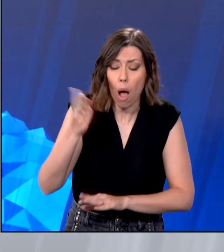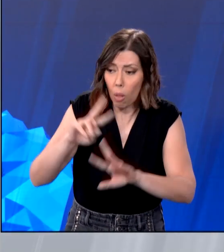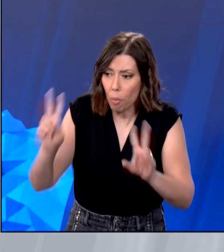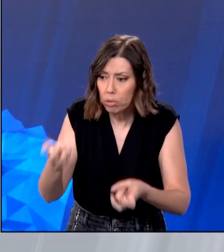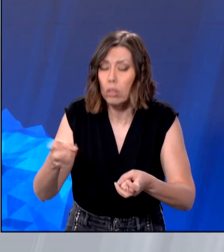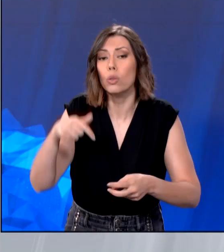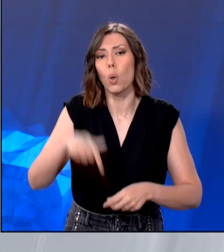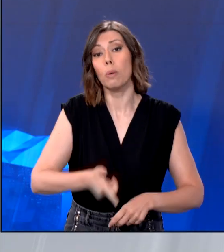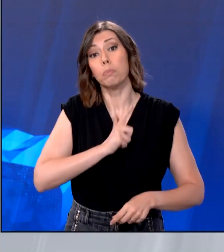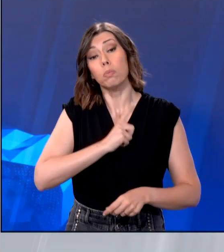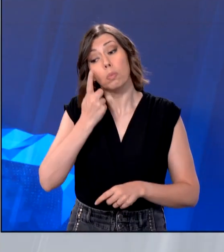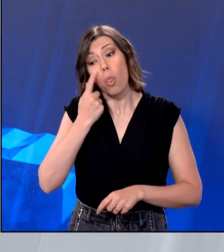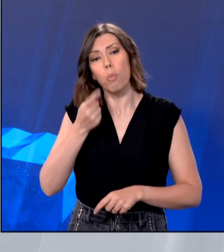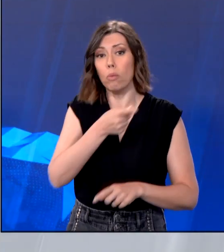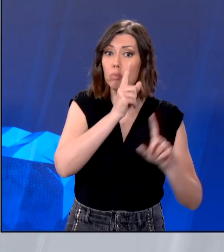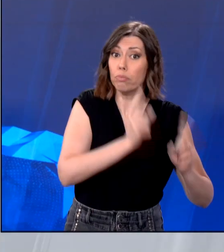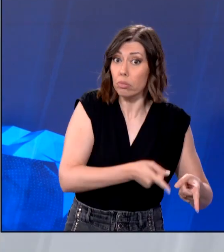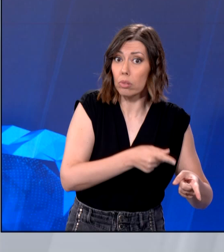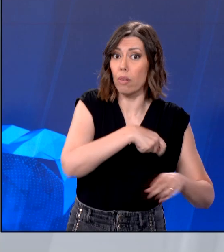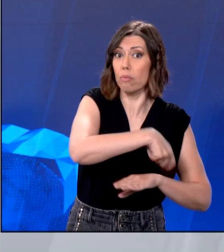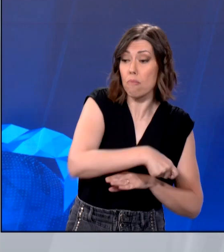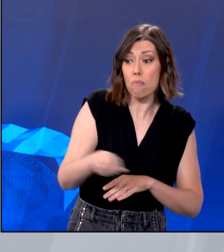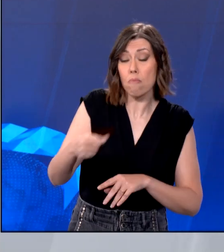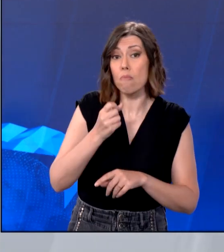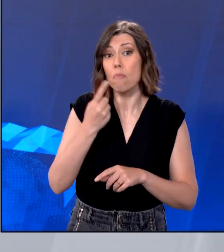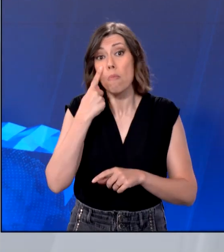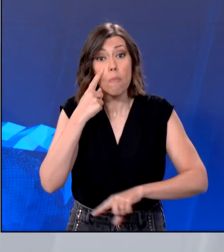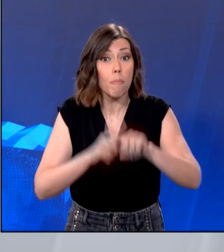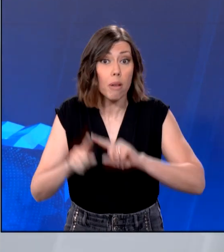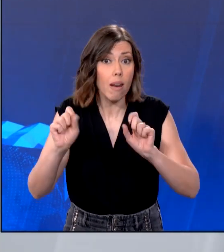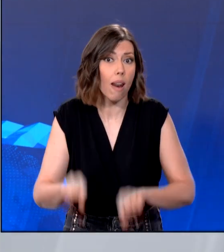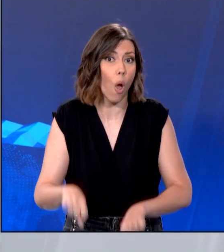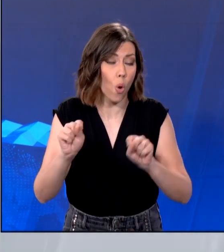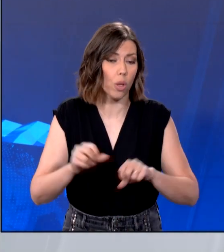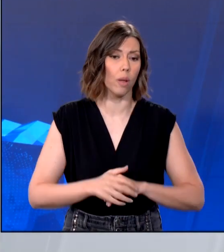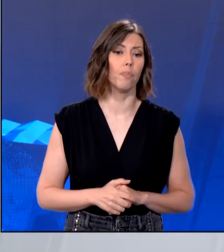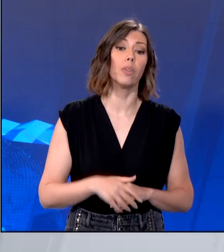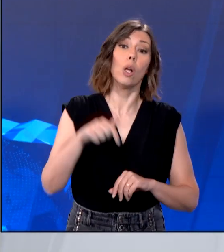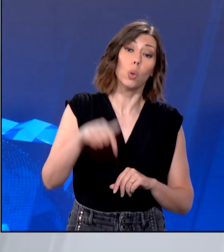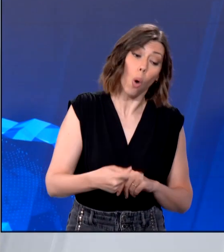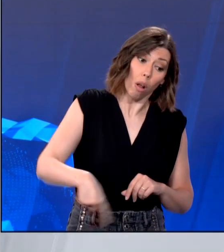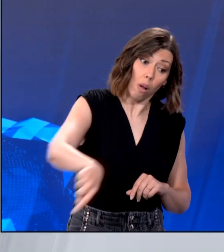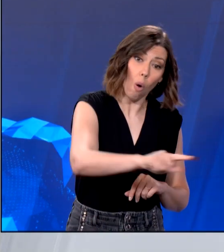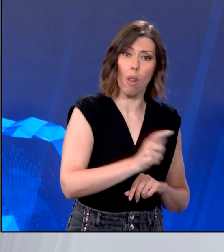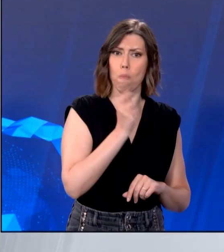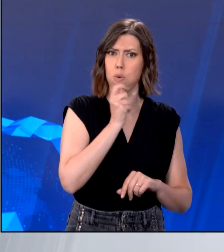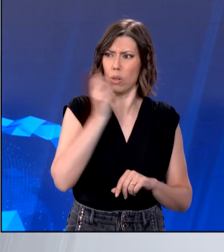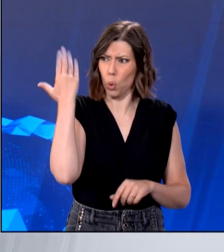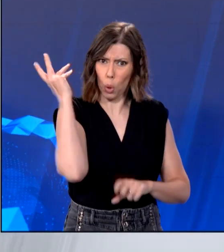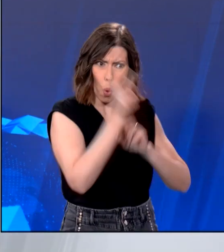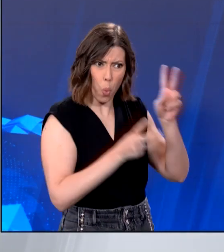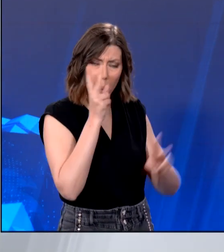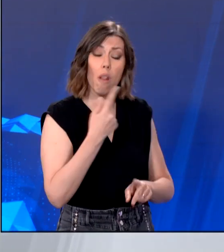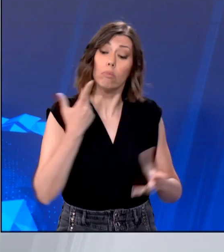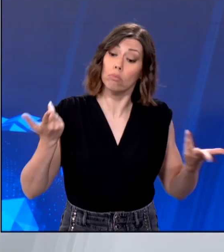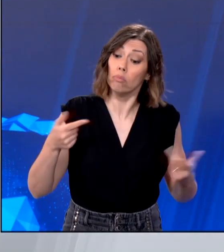ο διοικητής της Τράπεζας της Ελλάδος, που βρέθηκαν στο στόχαστρο των προστατευόμενων μαρτύρων, ζητούν την αποκάλυψη της ταυτότητάς τους, επικαλούμενη